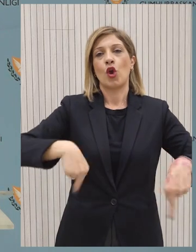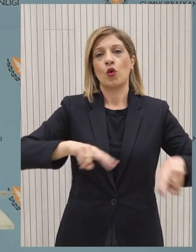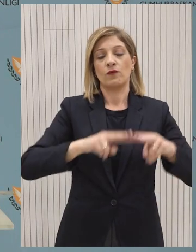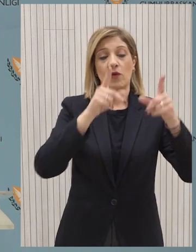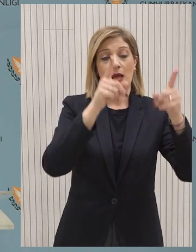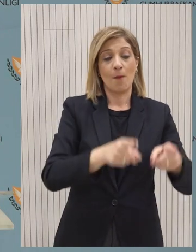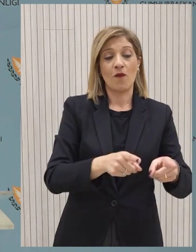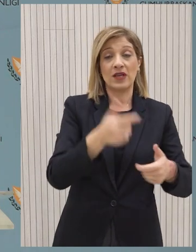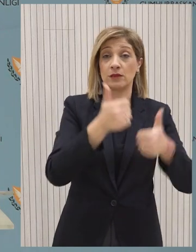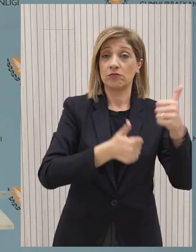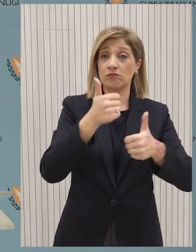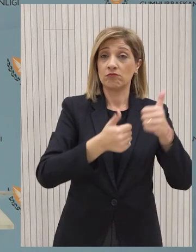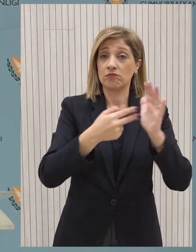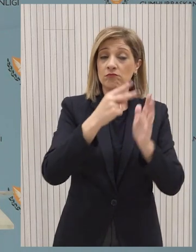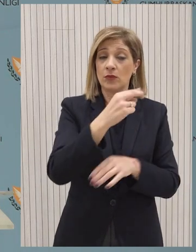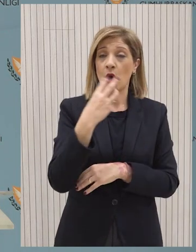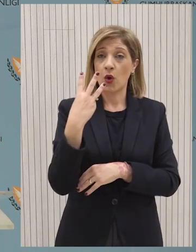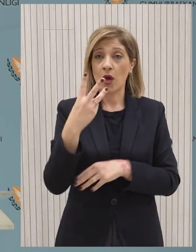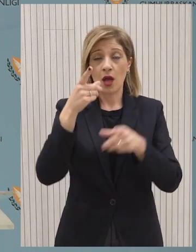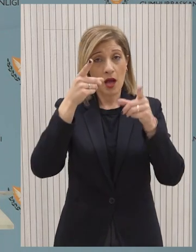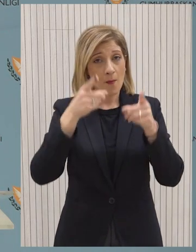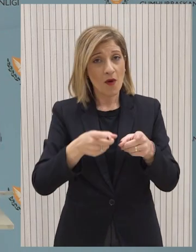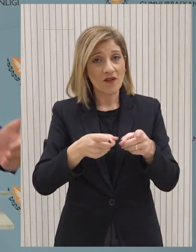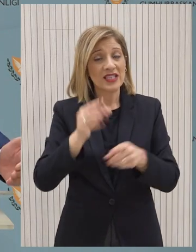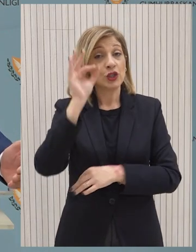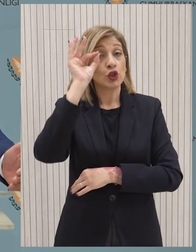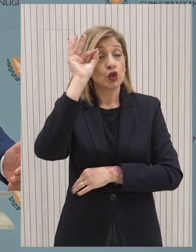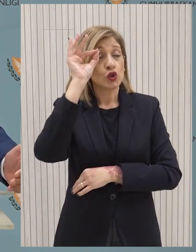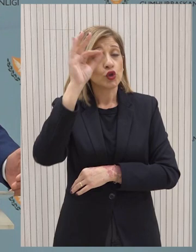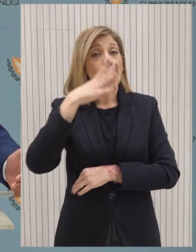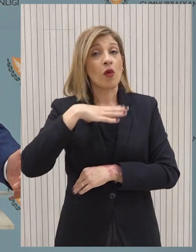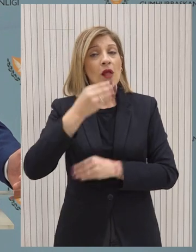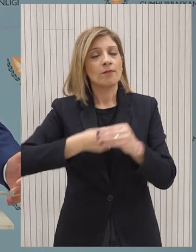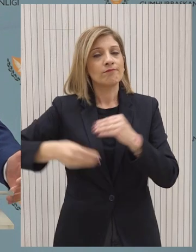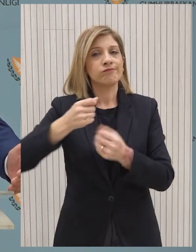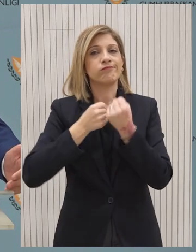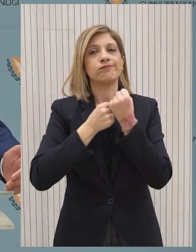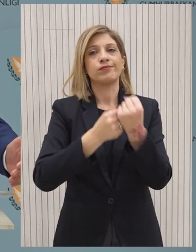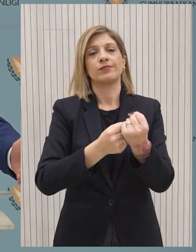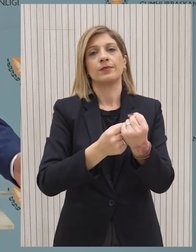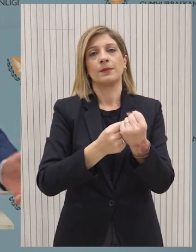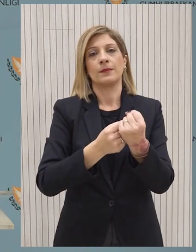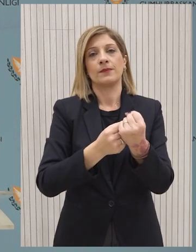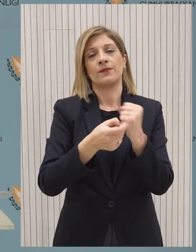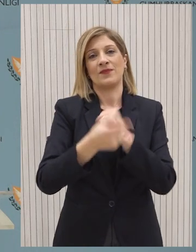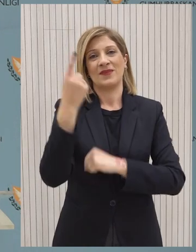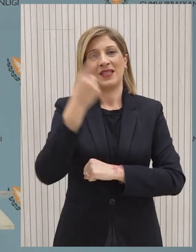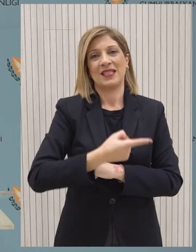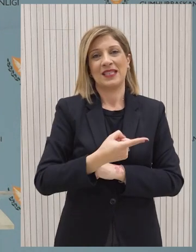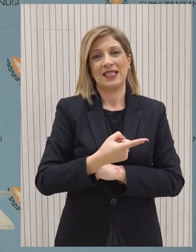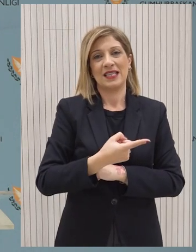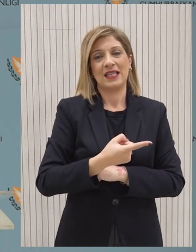2023 αποφάσεις που στοχεύουν στην ακόμα πιο ενισχυμένη αποτελεσματική εφαρμογή των κυρώσεων